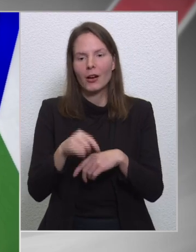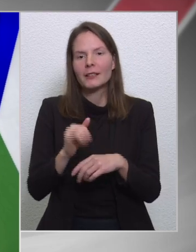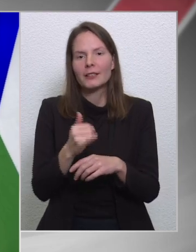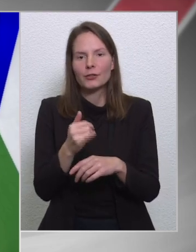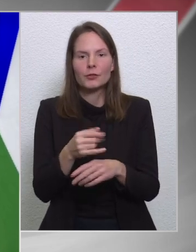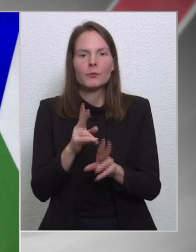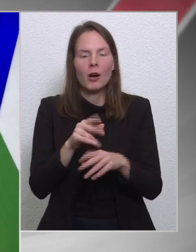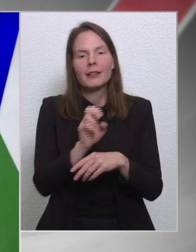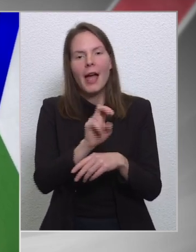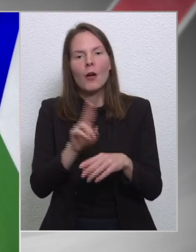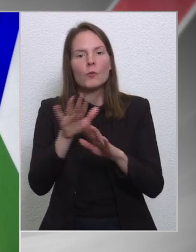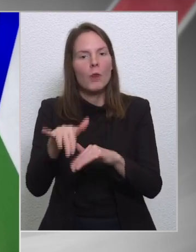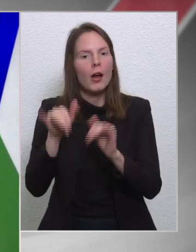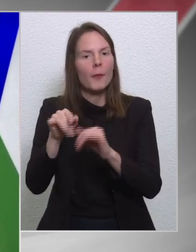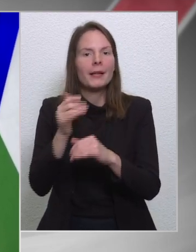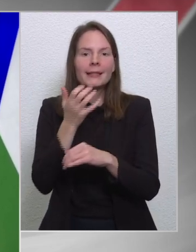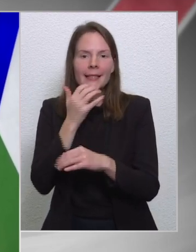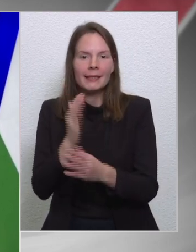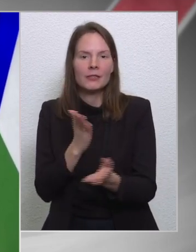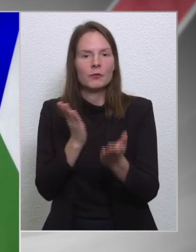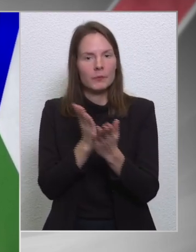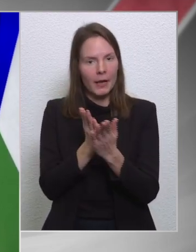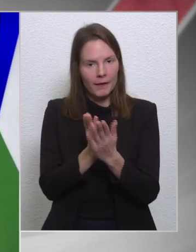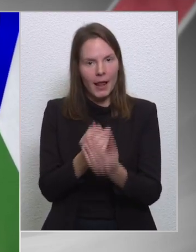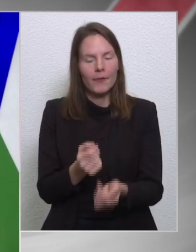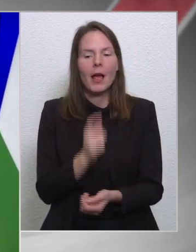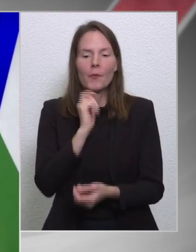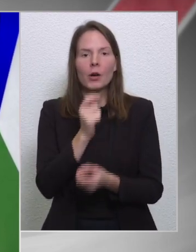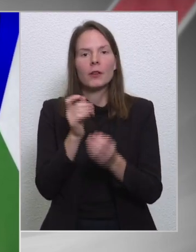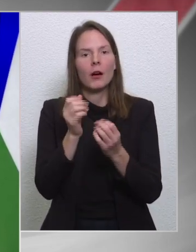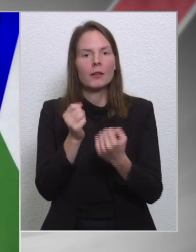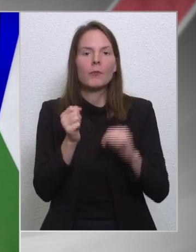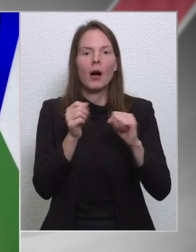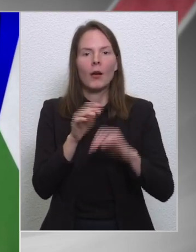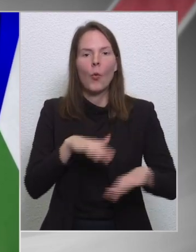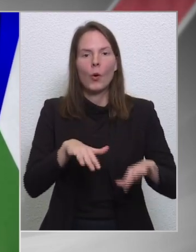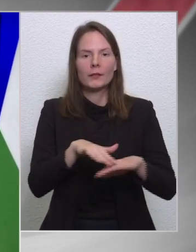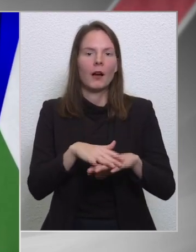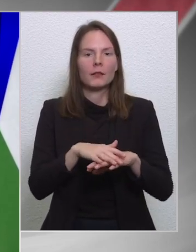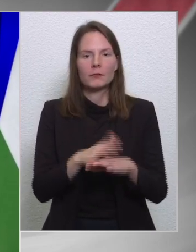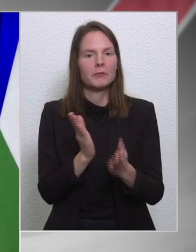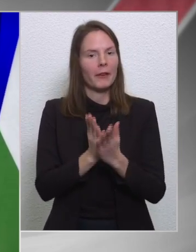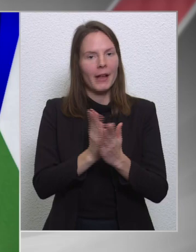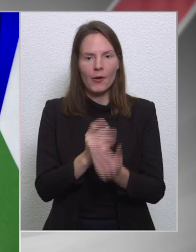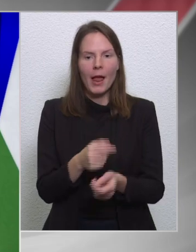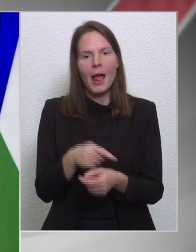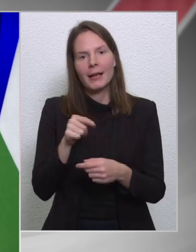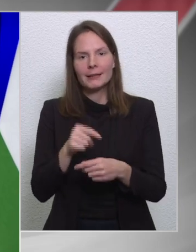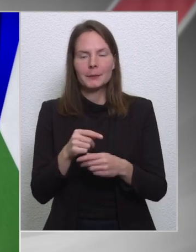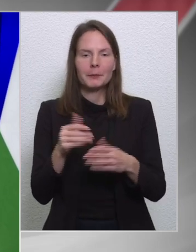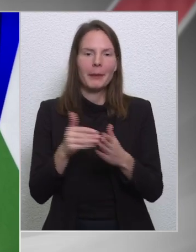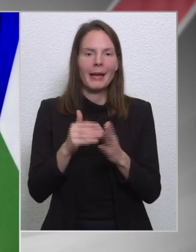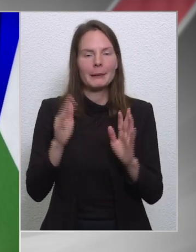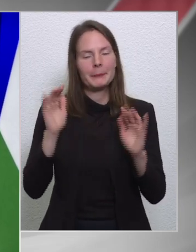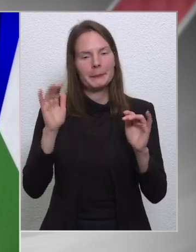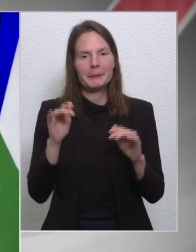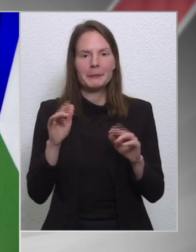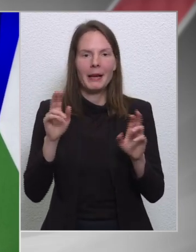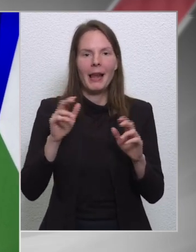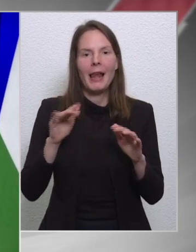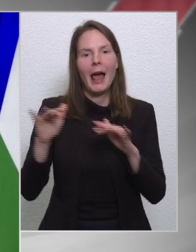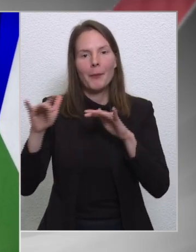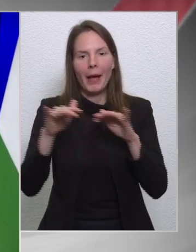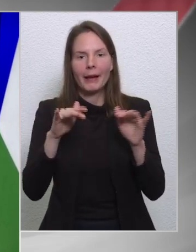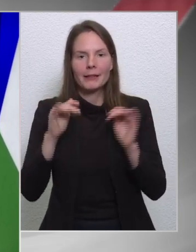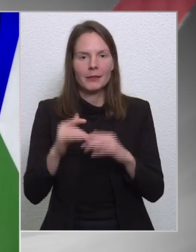kielégítve, meg a magyar baloldal igényeket is kielégítve, az az ország feje fölött fog lebegni. A bizottság ezt egyszer megfordította, nem mi, a